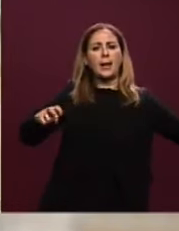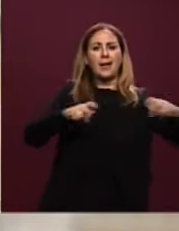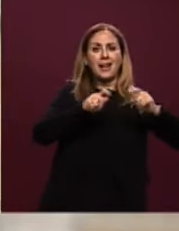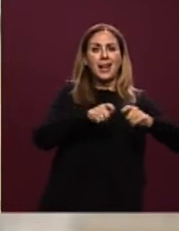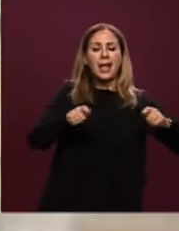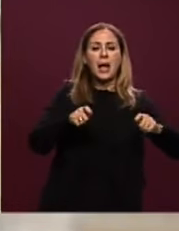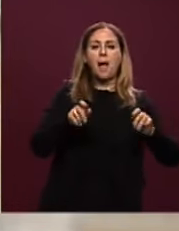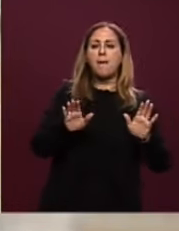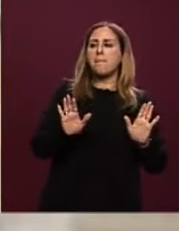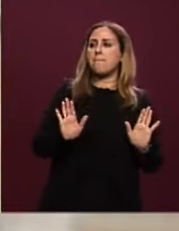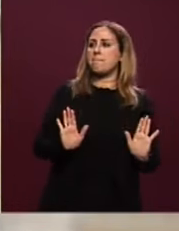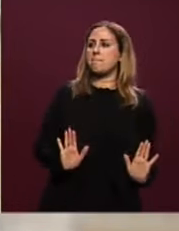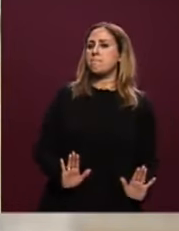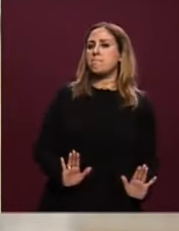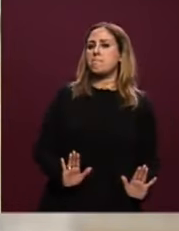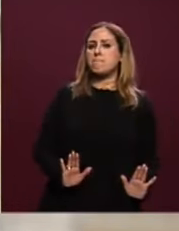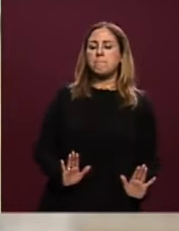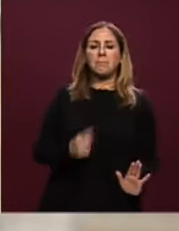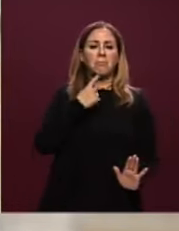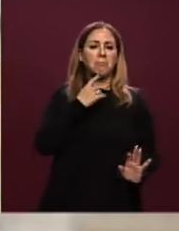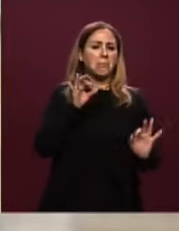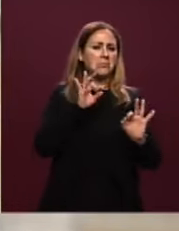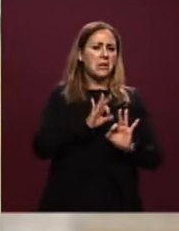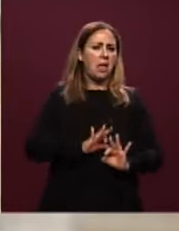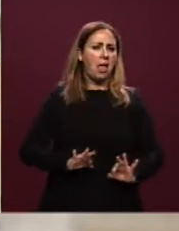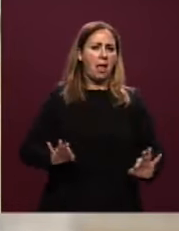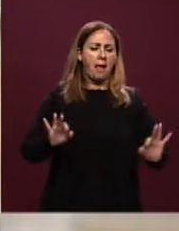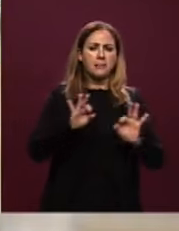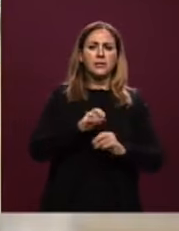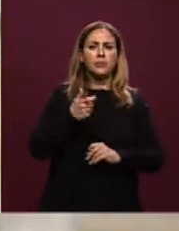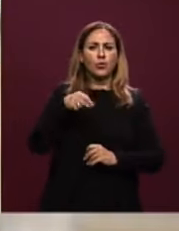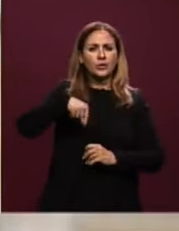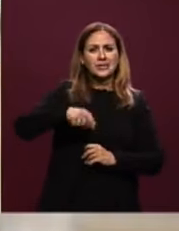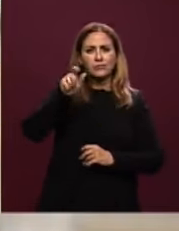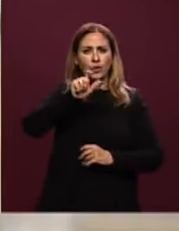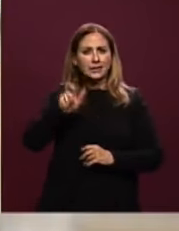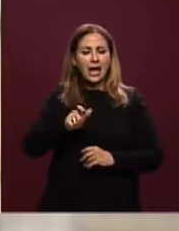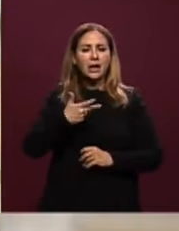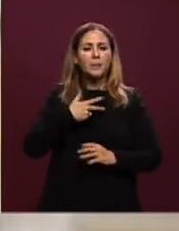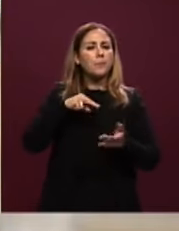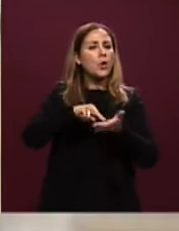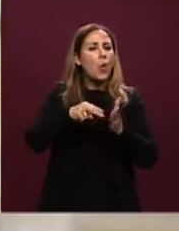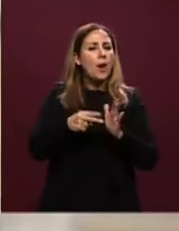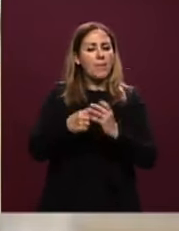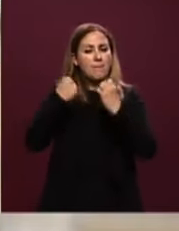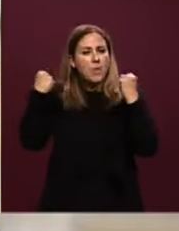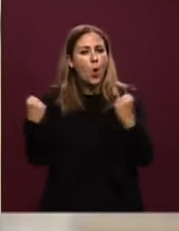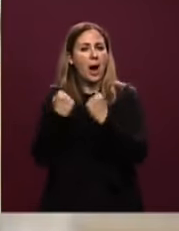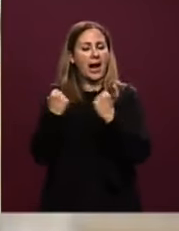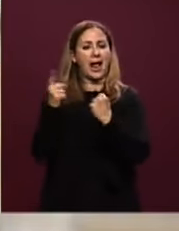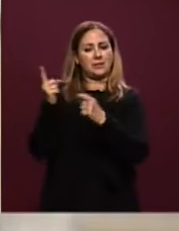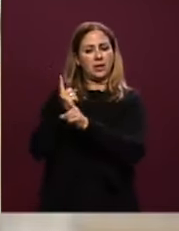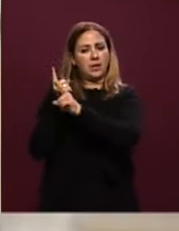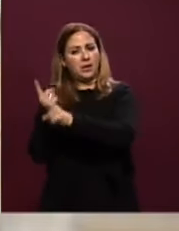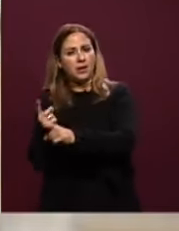il problema che nel nostro Paese c'è con la propaganda filo-russa e filo-putiniana. Ed è un problema che abbiamo in